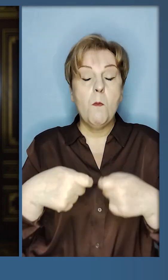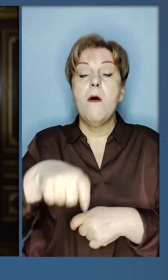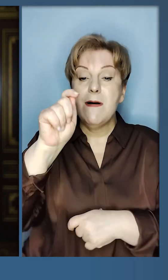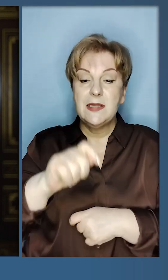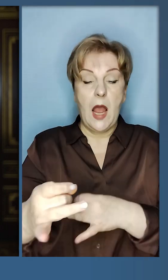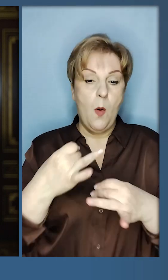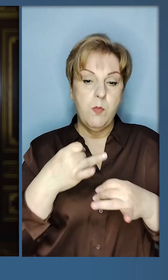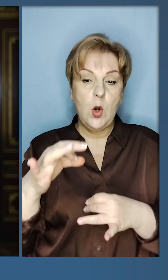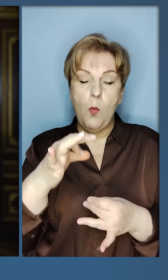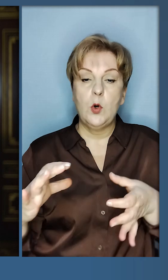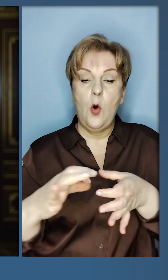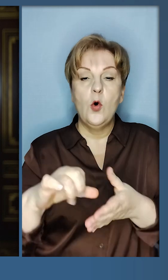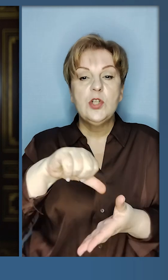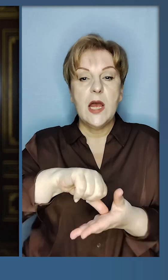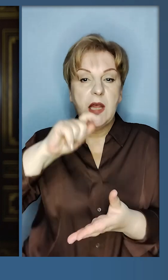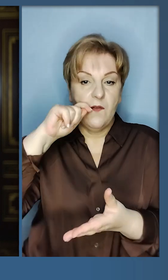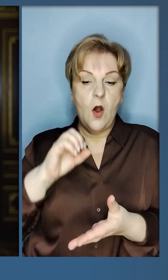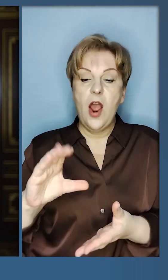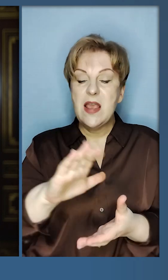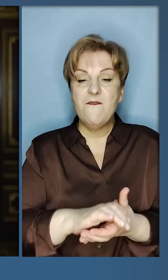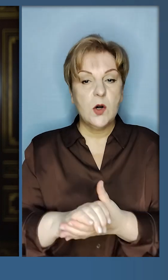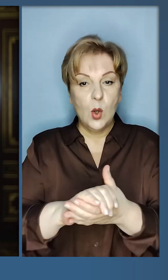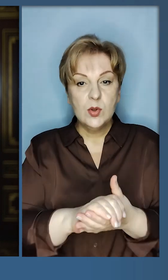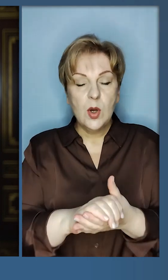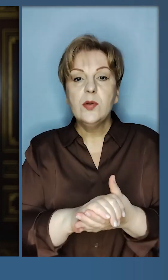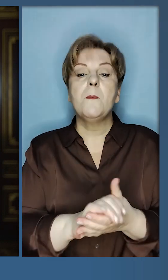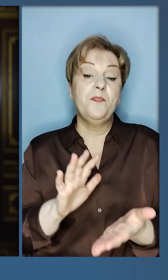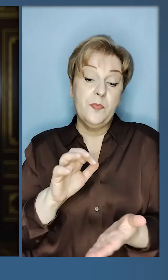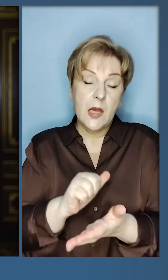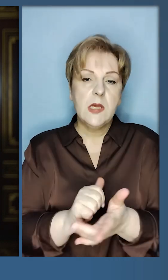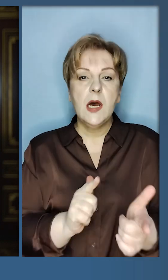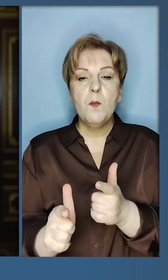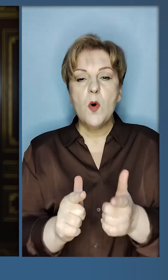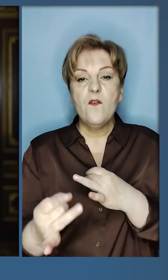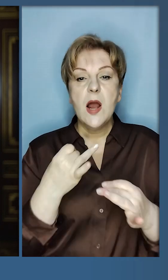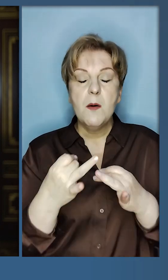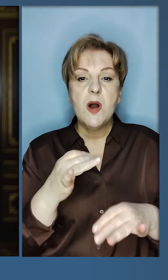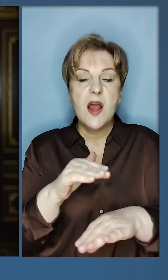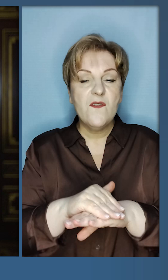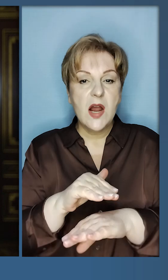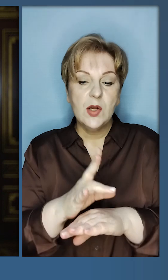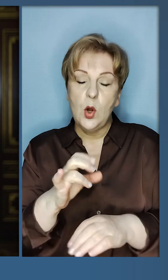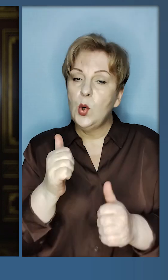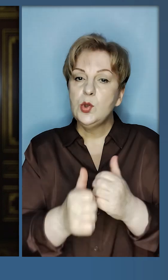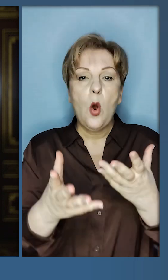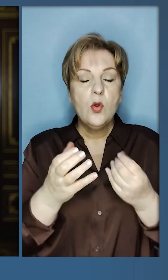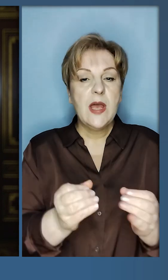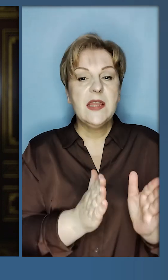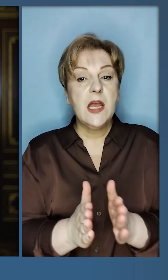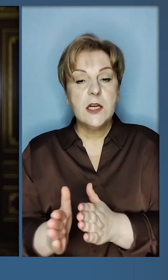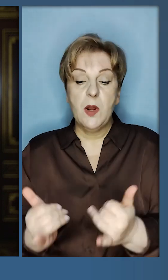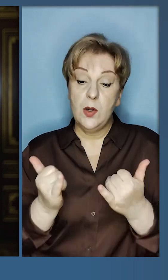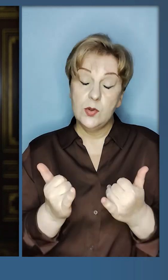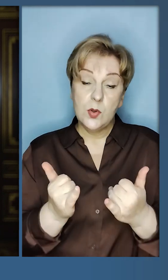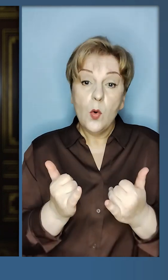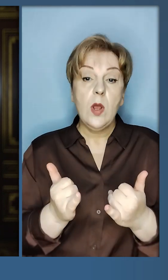щоб дати старт переговорам про членство України в Євросоюзі. Займаємось підготовкою переговорів фактично в щоденному